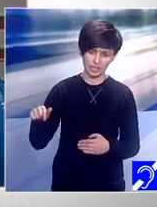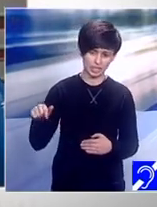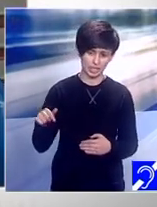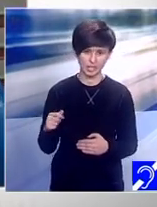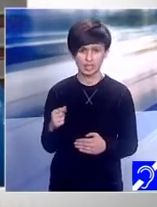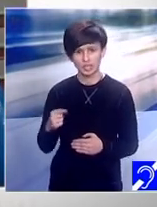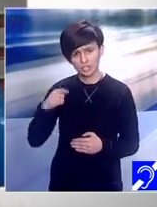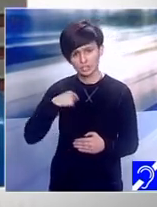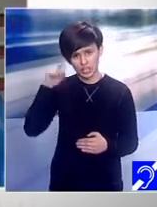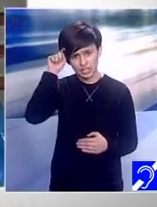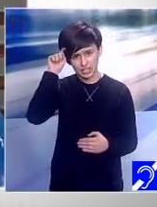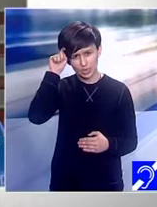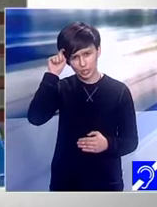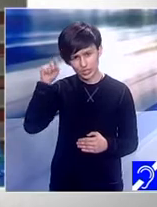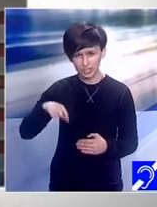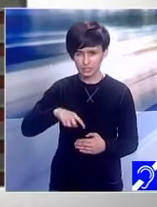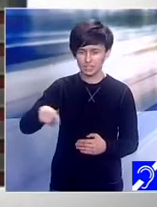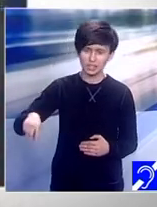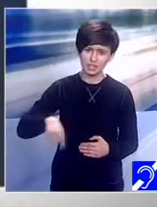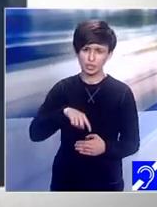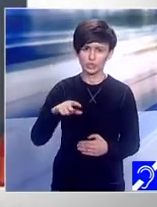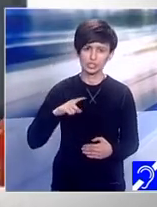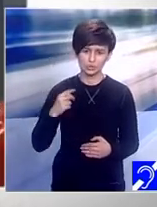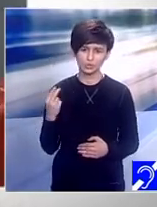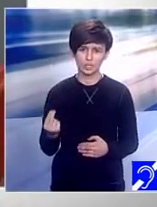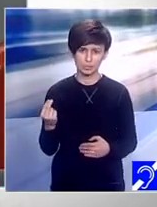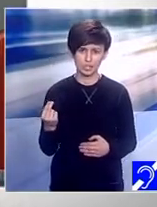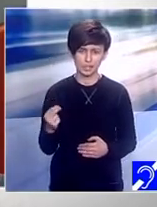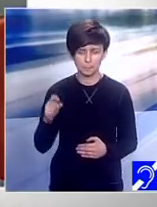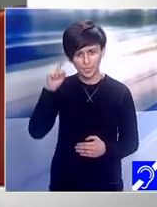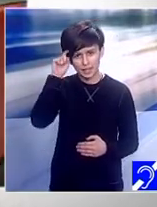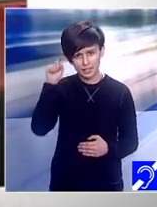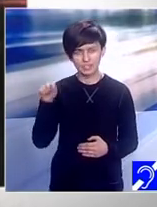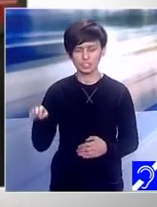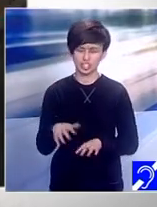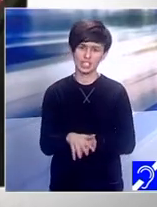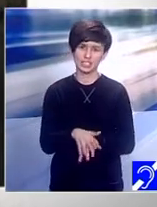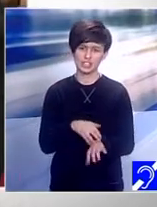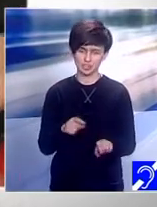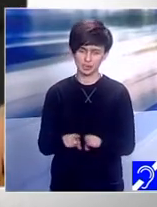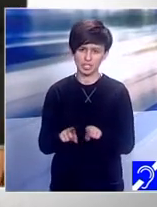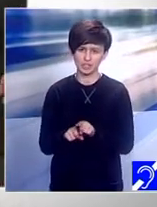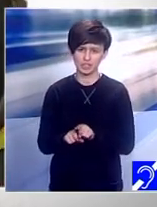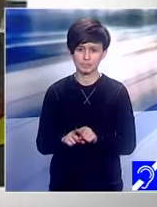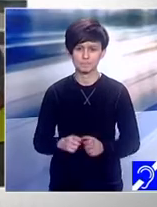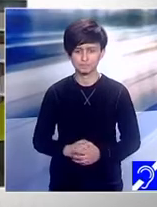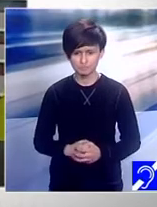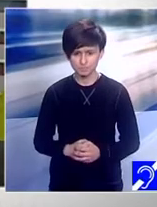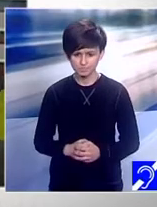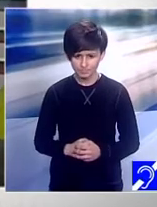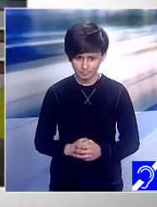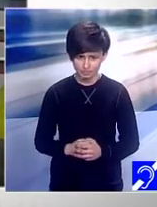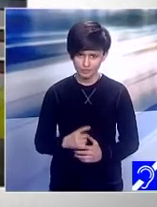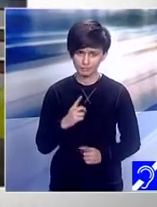bine și cred că noi suntem bine, noi facem și ei se simt bine. Dacă tot timpul îți veselă, zâmbesc, mă joc și vorbesc